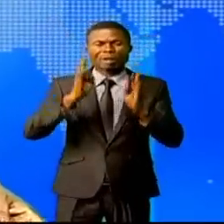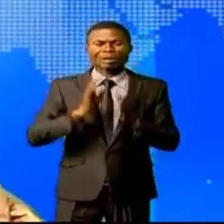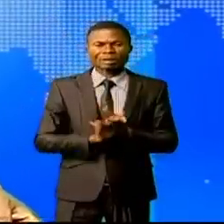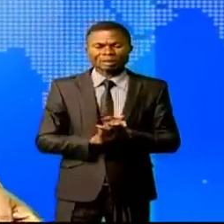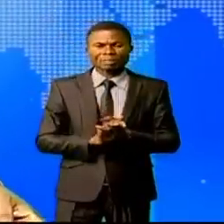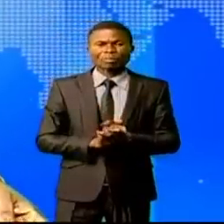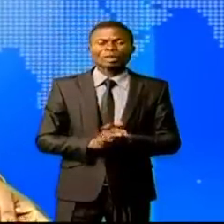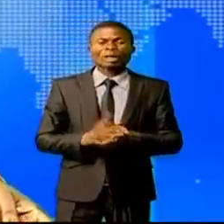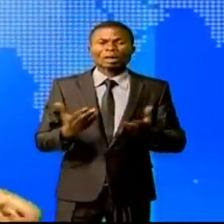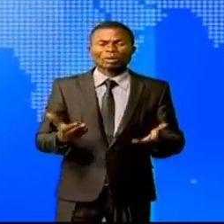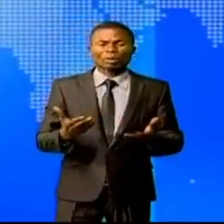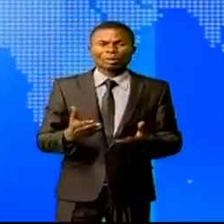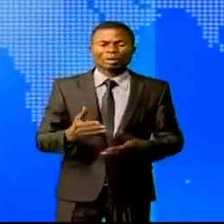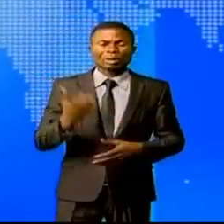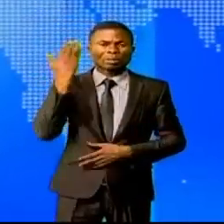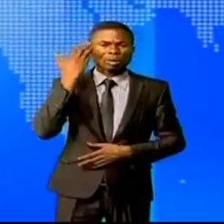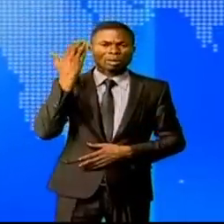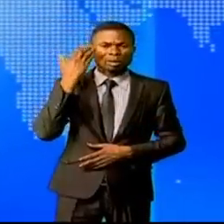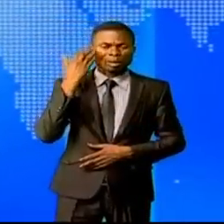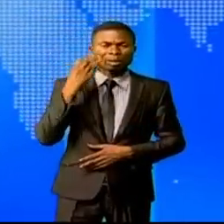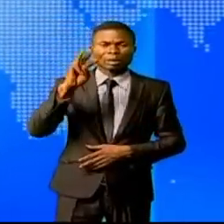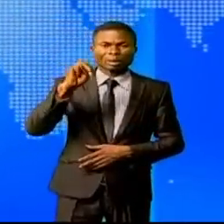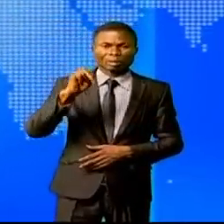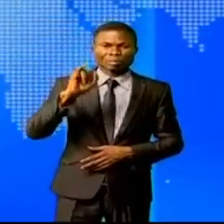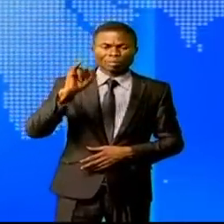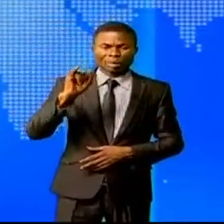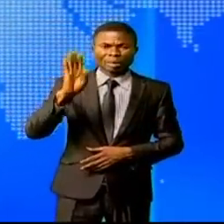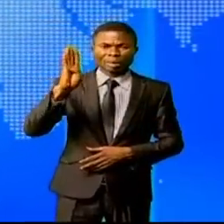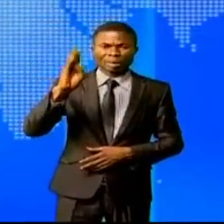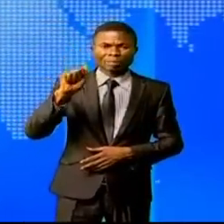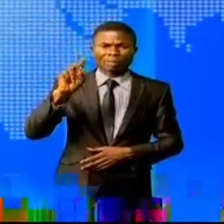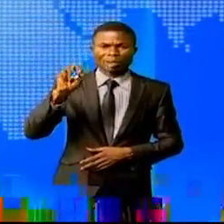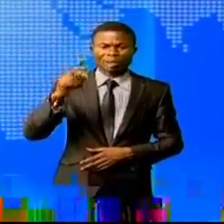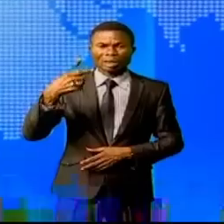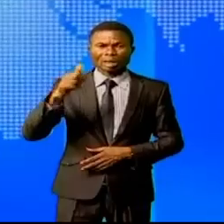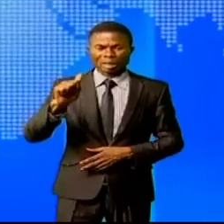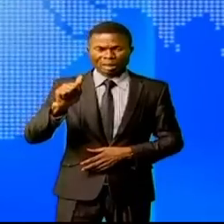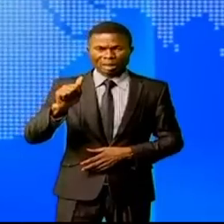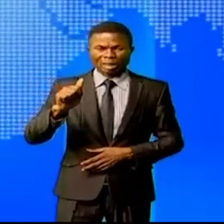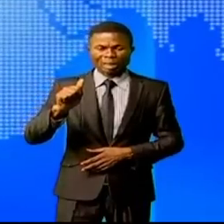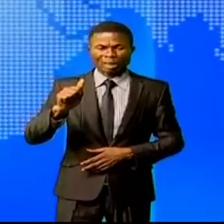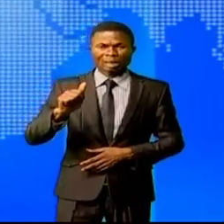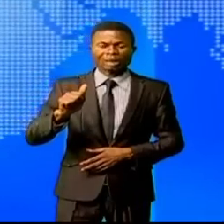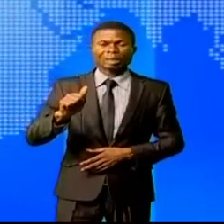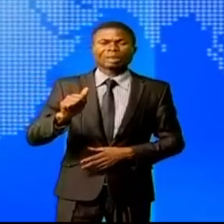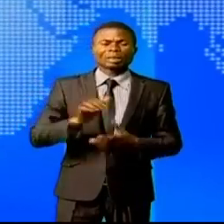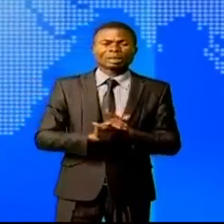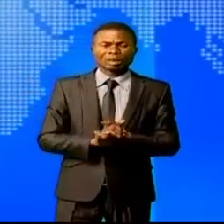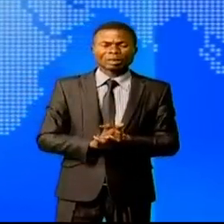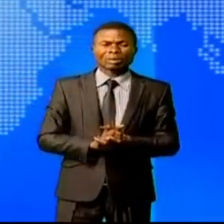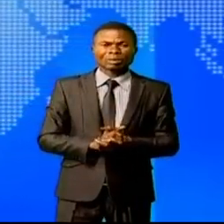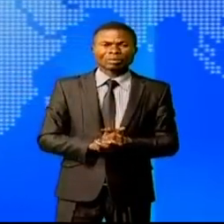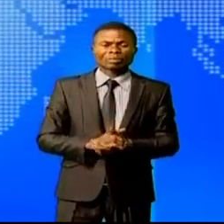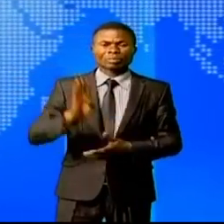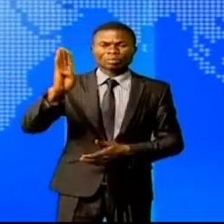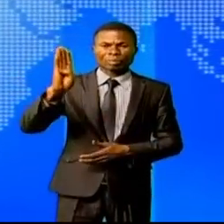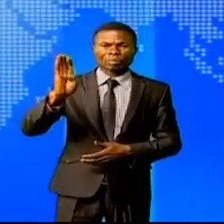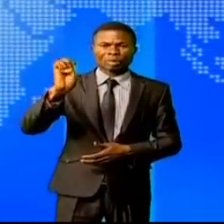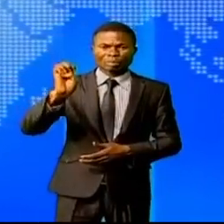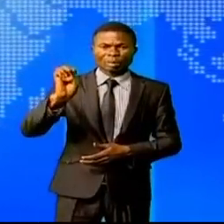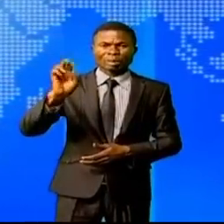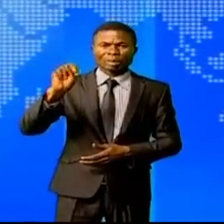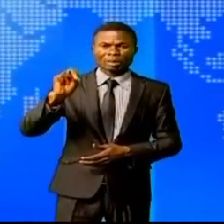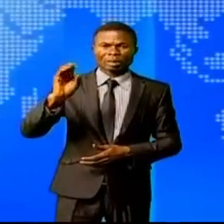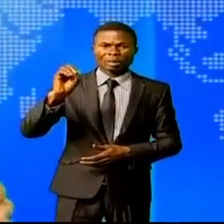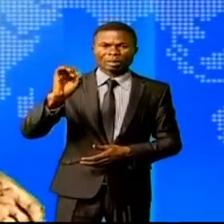Brésil, M. Mibanga Ngalamouloume Wabadidike Benoît Labre.